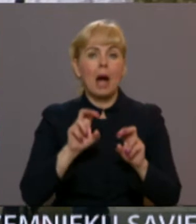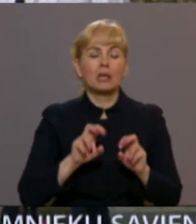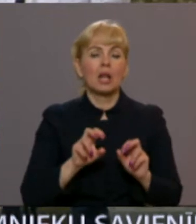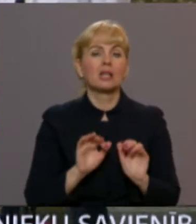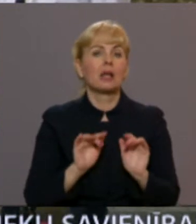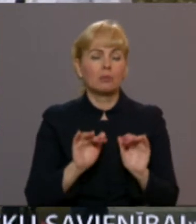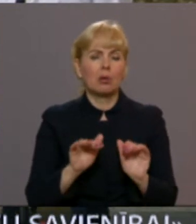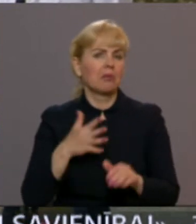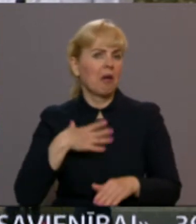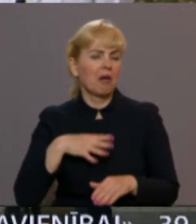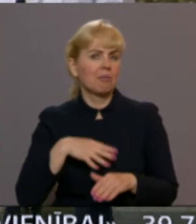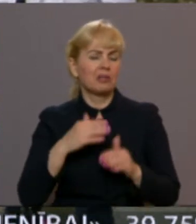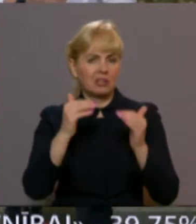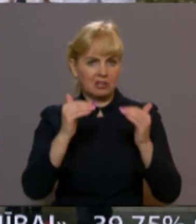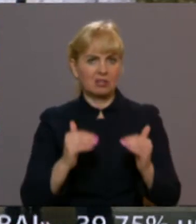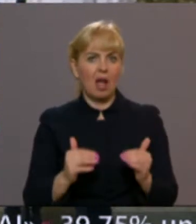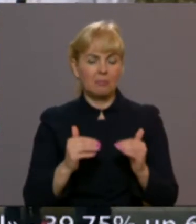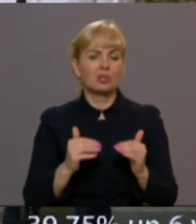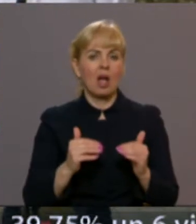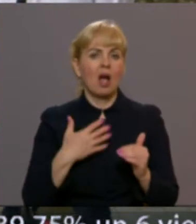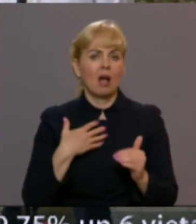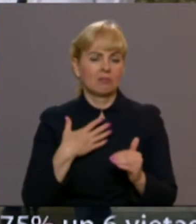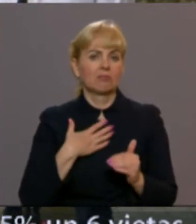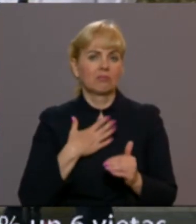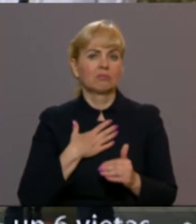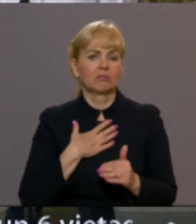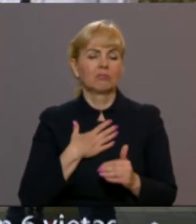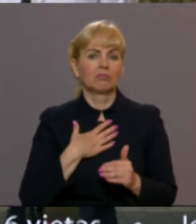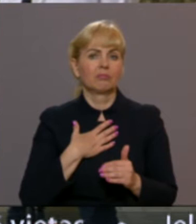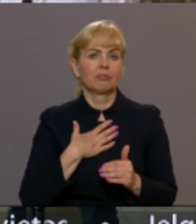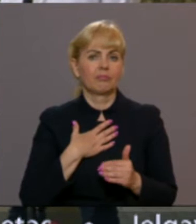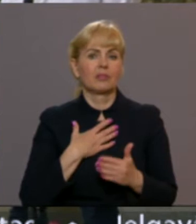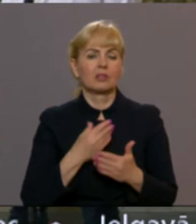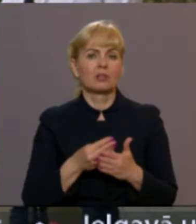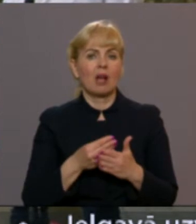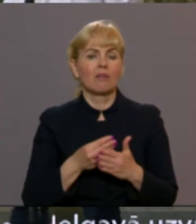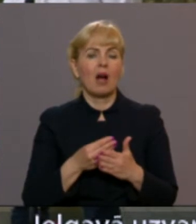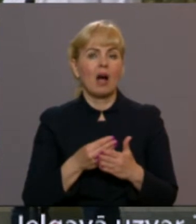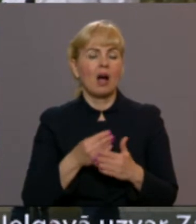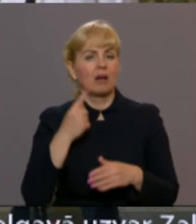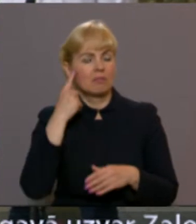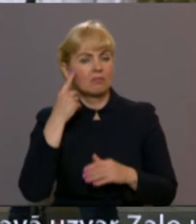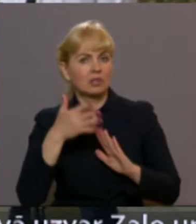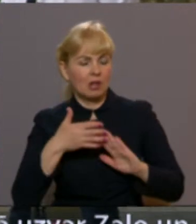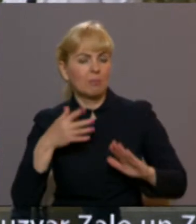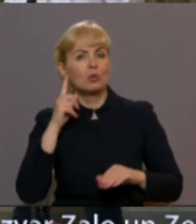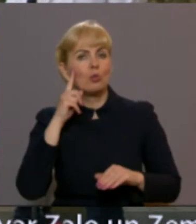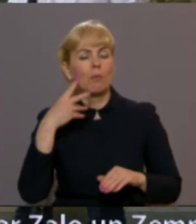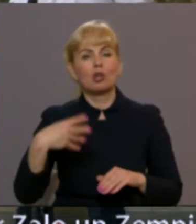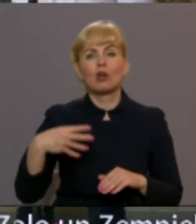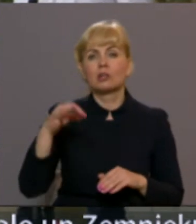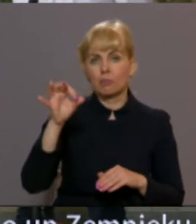kāpēc tik zems, jo es savās tādā sapratnē biju reķinājis, ka vismaz 40%